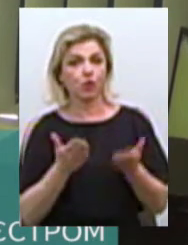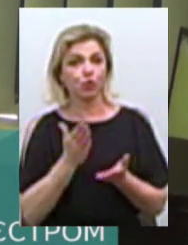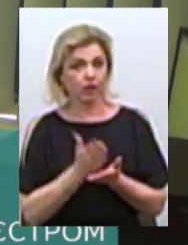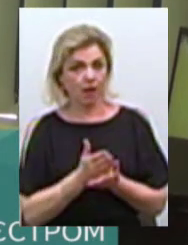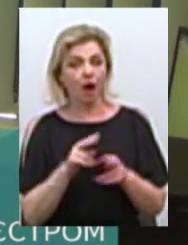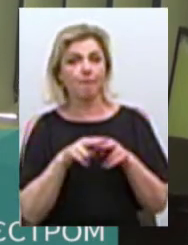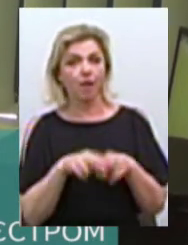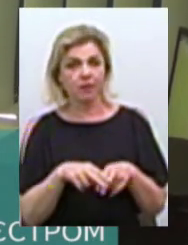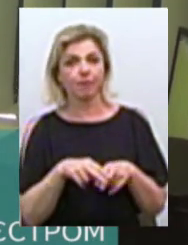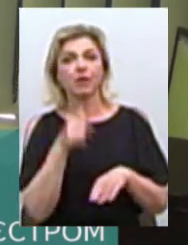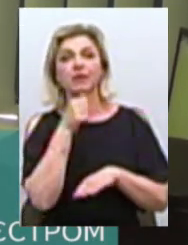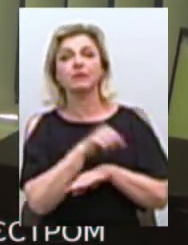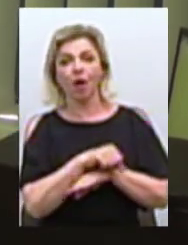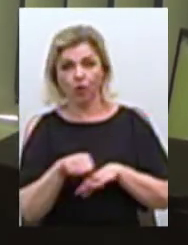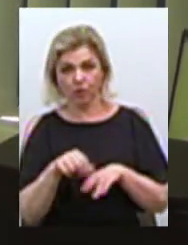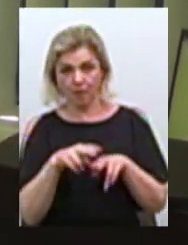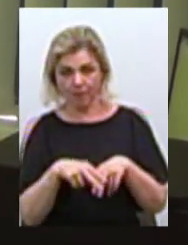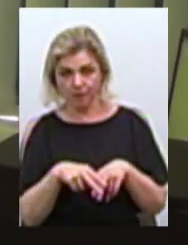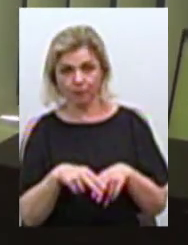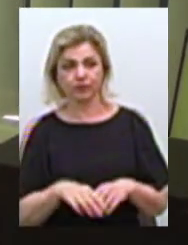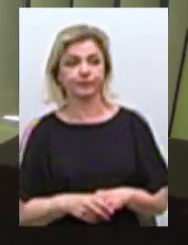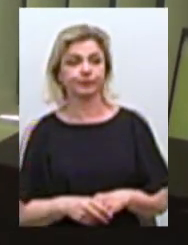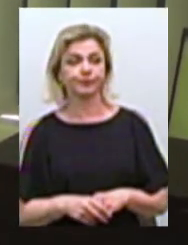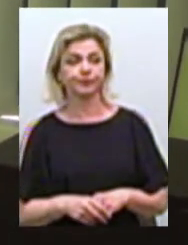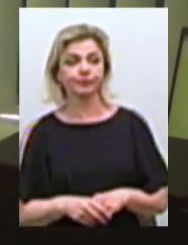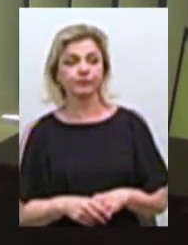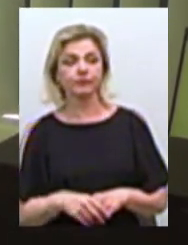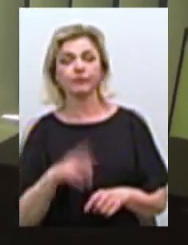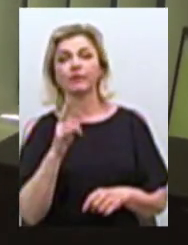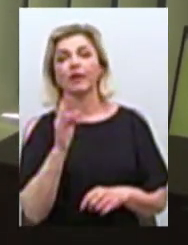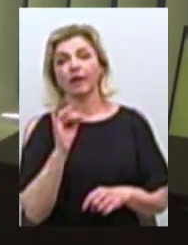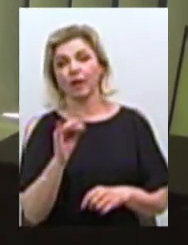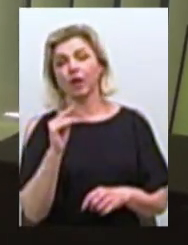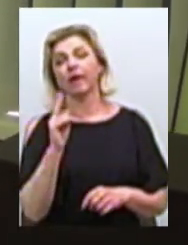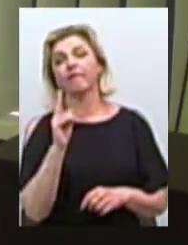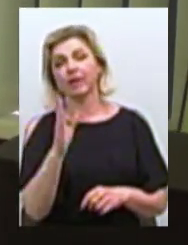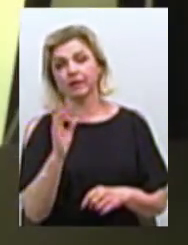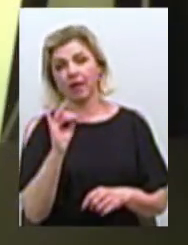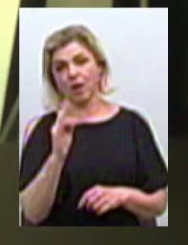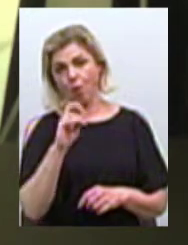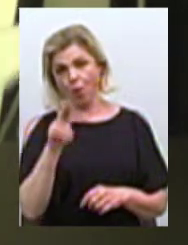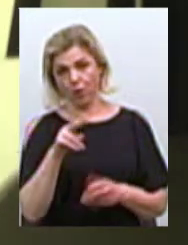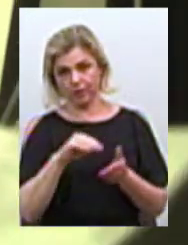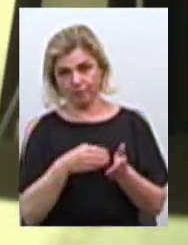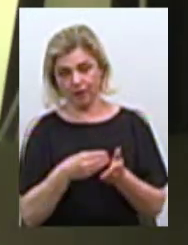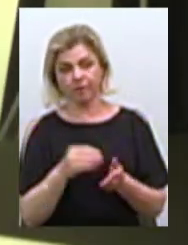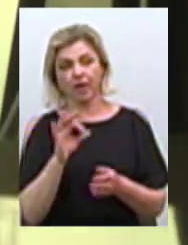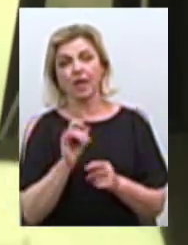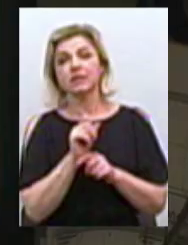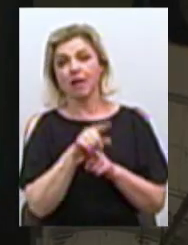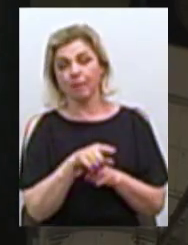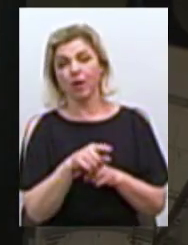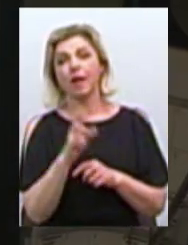паспорт для виїзду за кордон і квитанція, також ідентифікаційний код. Процес замовлення